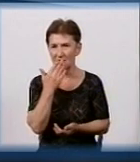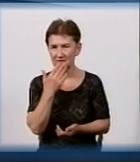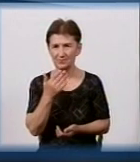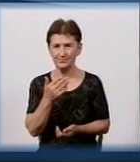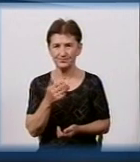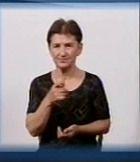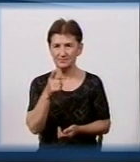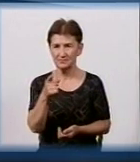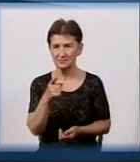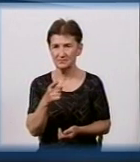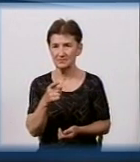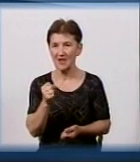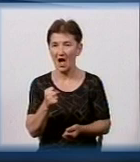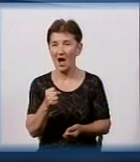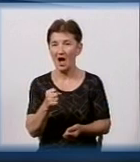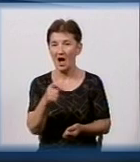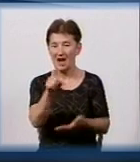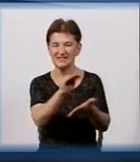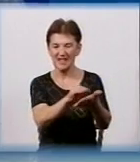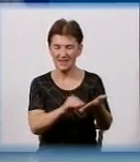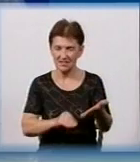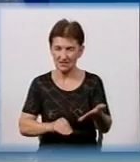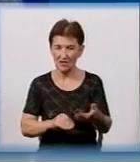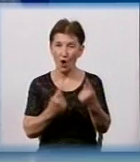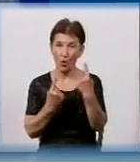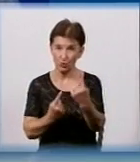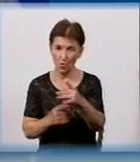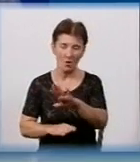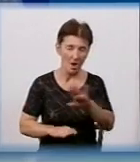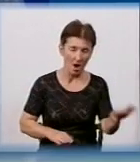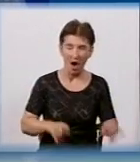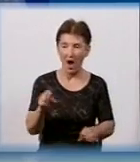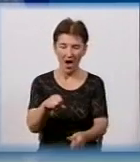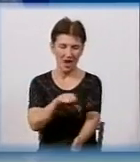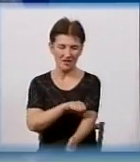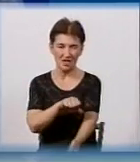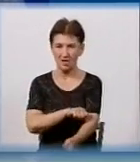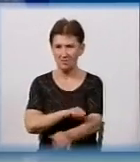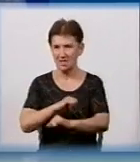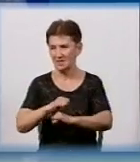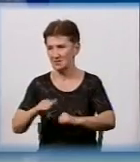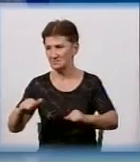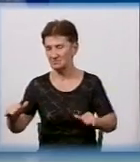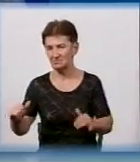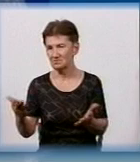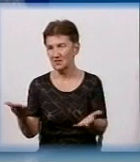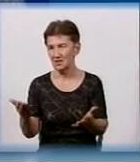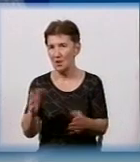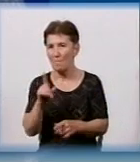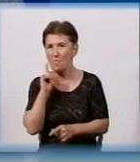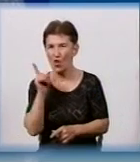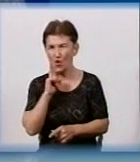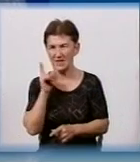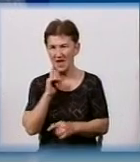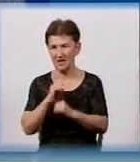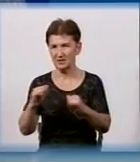менше, а наркоманів, наоборот, більше, і плюс ще наркоманія молоді. Є таке ще явлення,